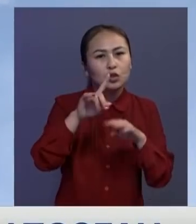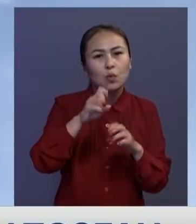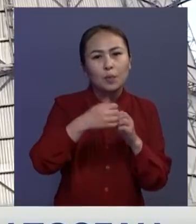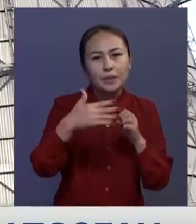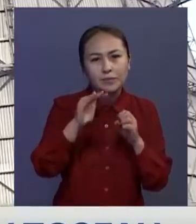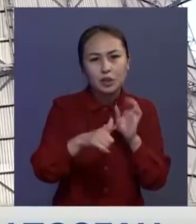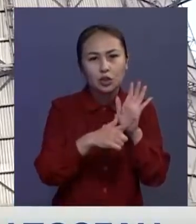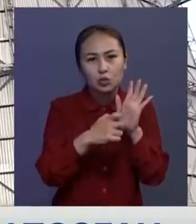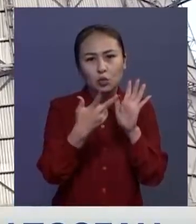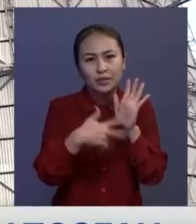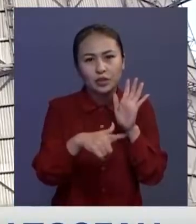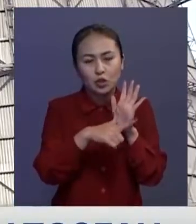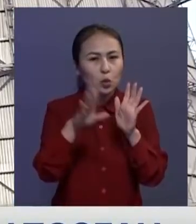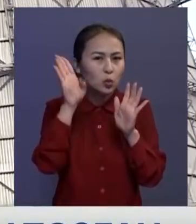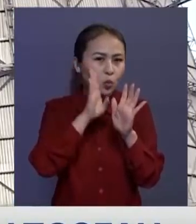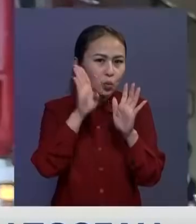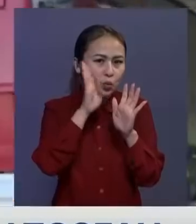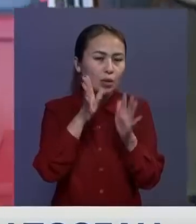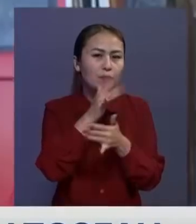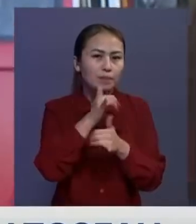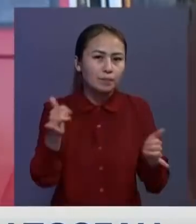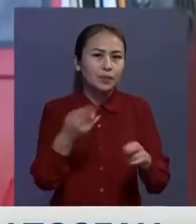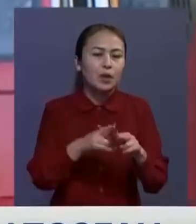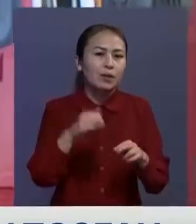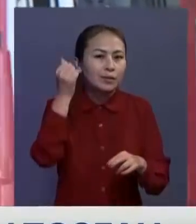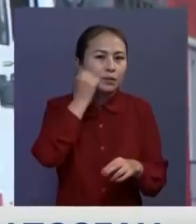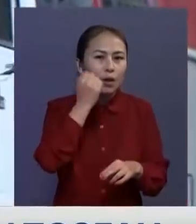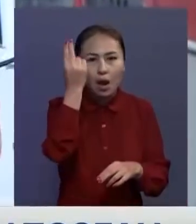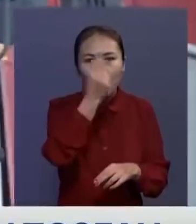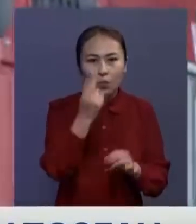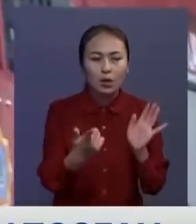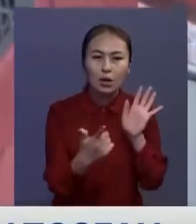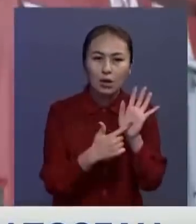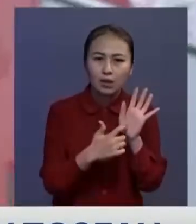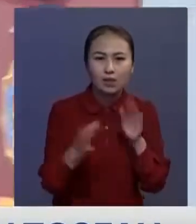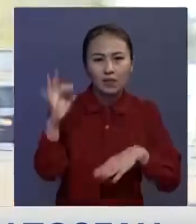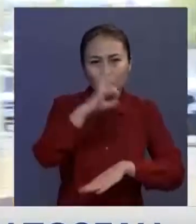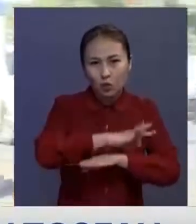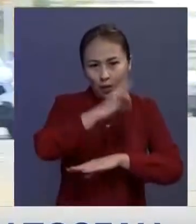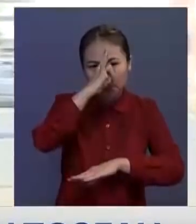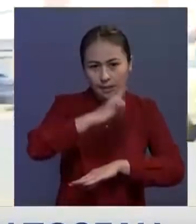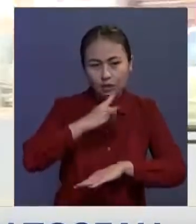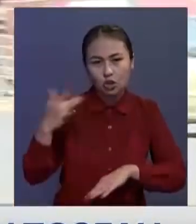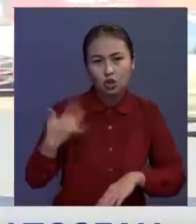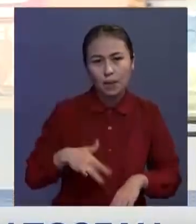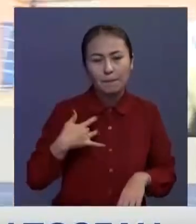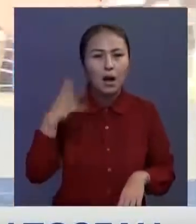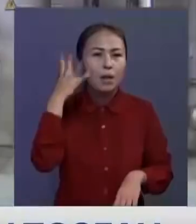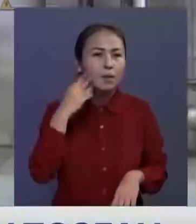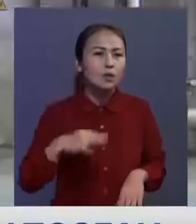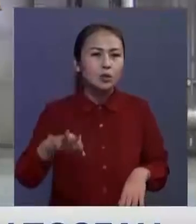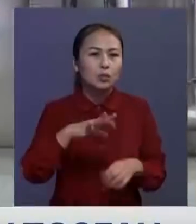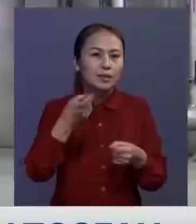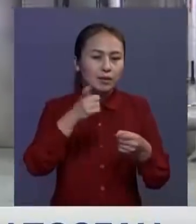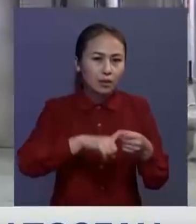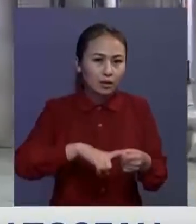15737 су гидранты стел шыққан әзіресе тозған гидранттар Ахмола қарағанды шығыз қазақстан жамбыл және